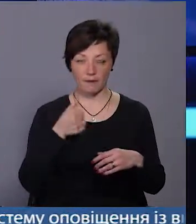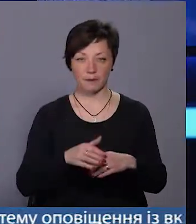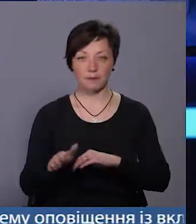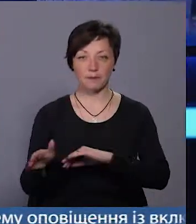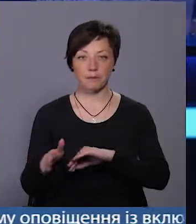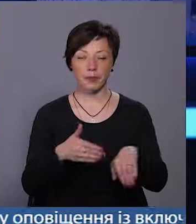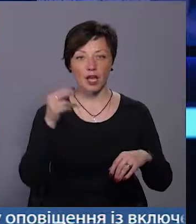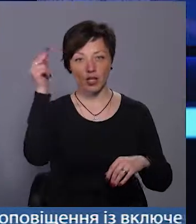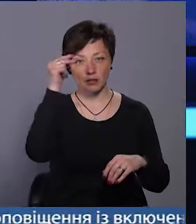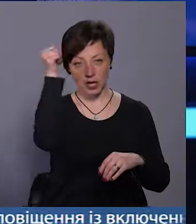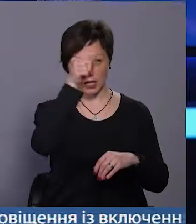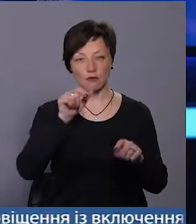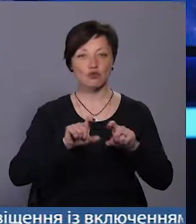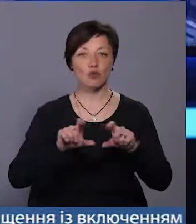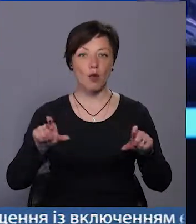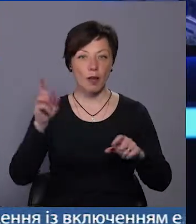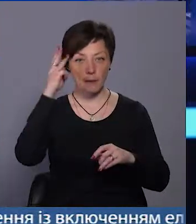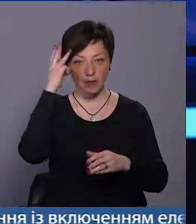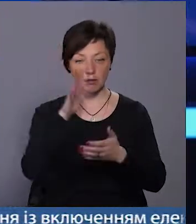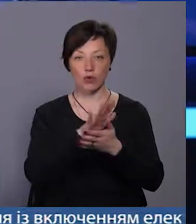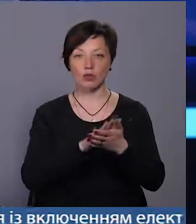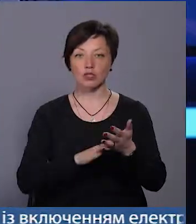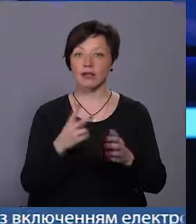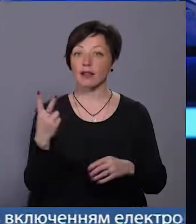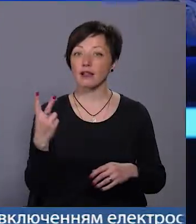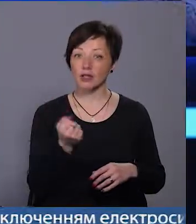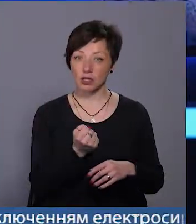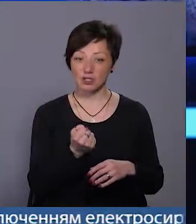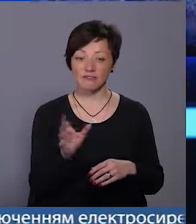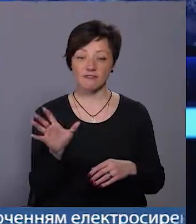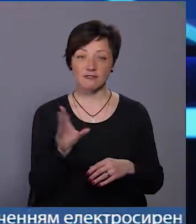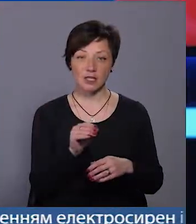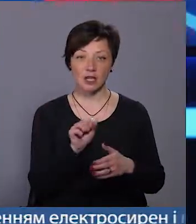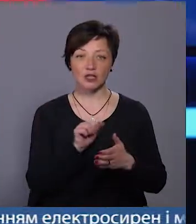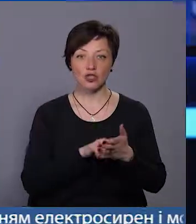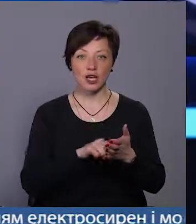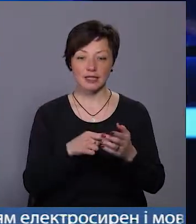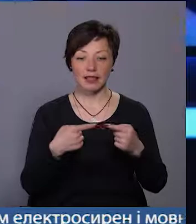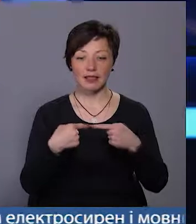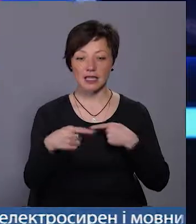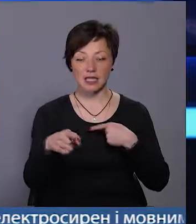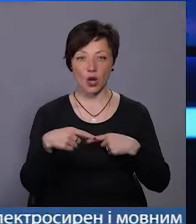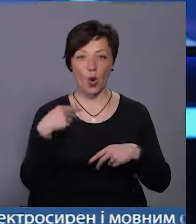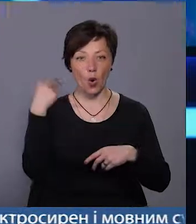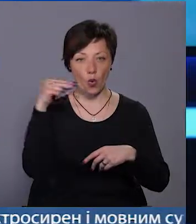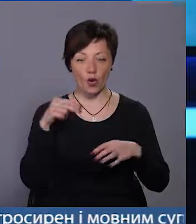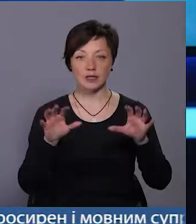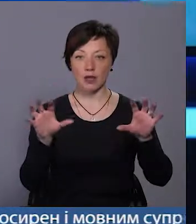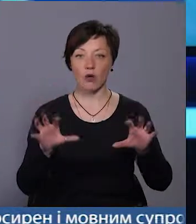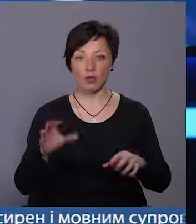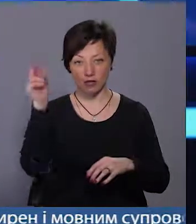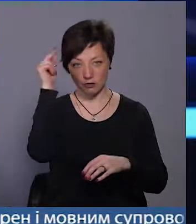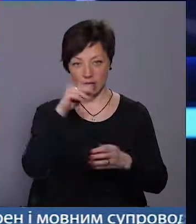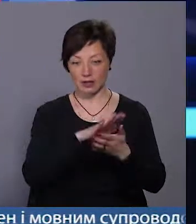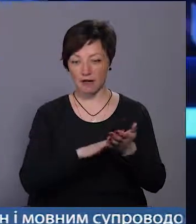Навчальний рік у школах Хмельницького продовжать на два тижні. Усе через дистанційні уроки. Адже, за законом, навчання